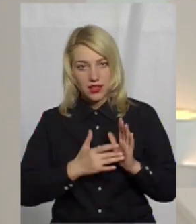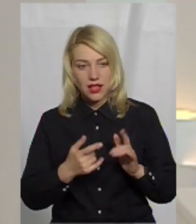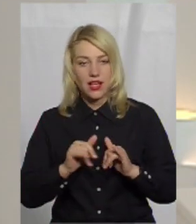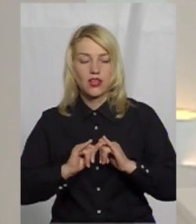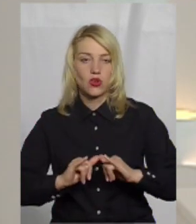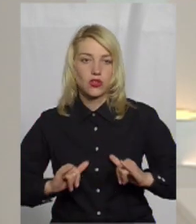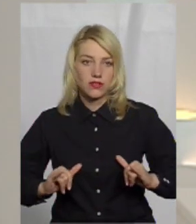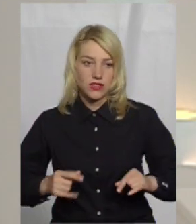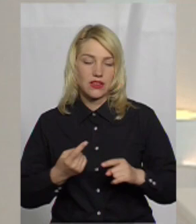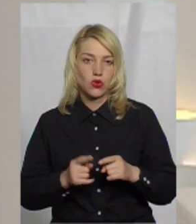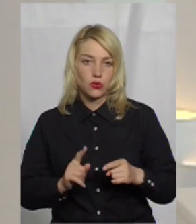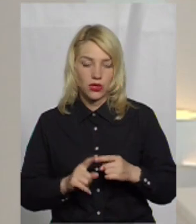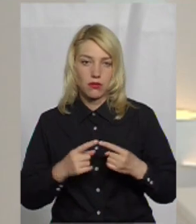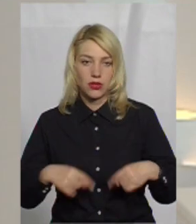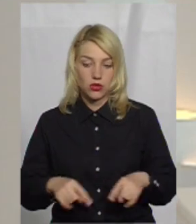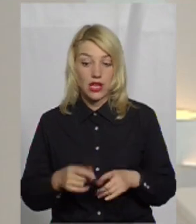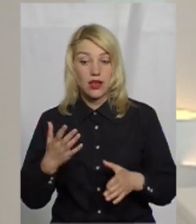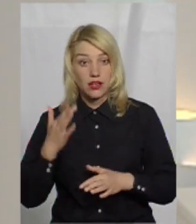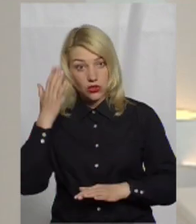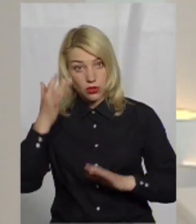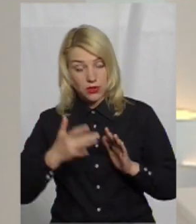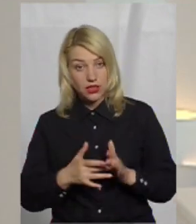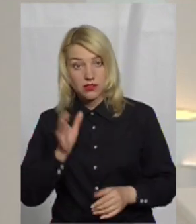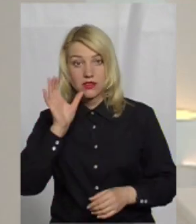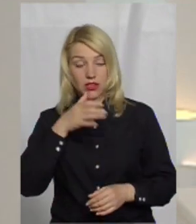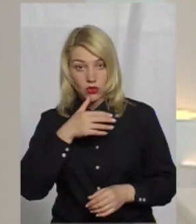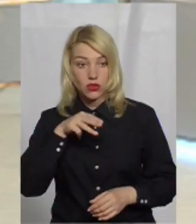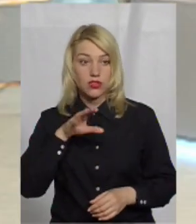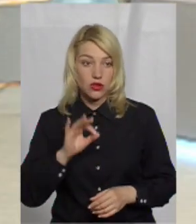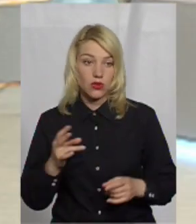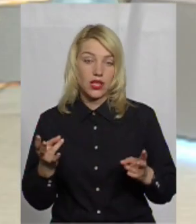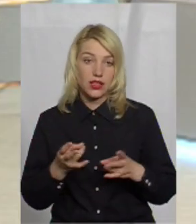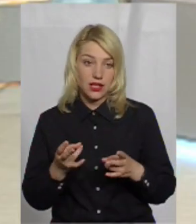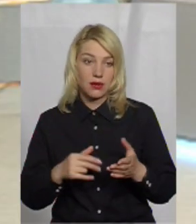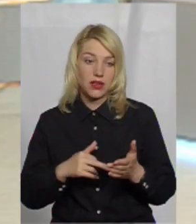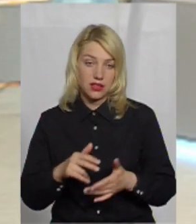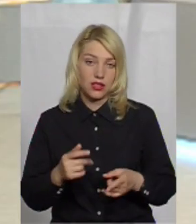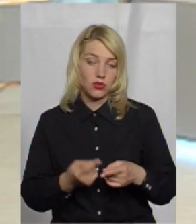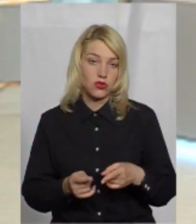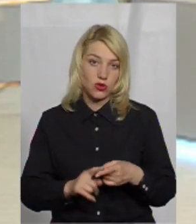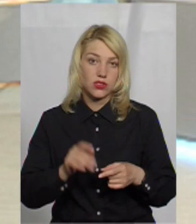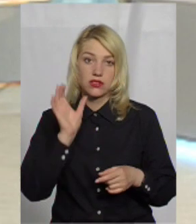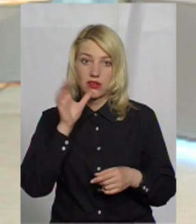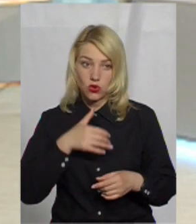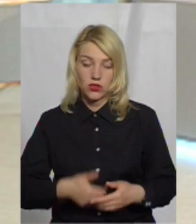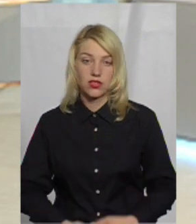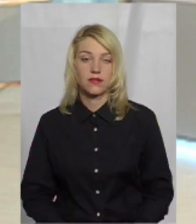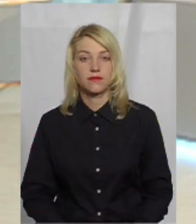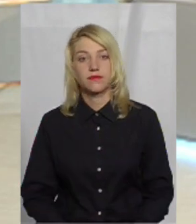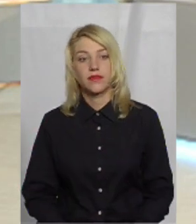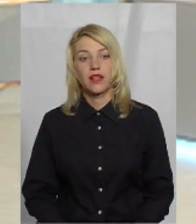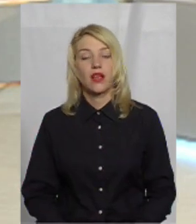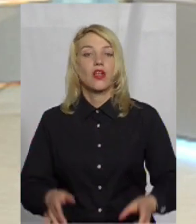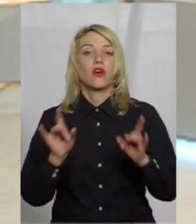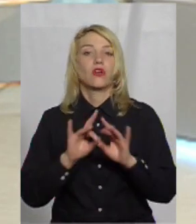розвивається той підрозділ. Якщо мета серйозна, то, напевно, треба йти до цього серйозно. Пане Олеже,